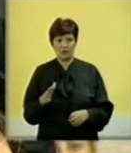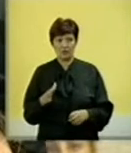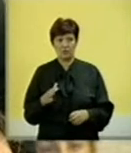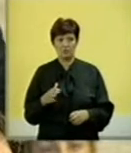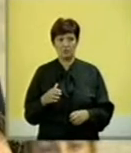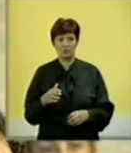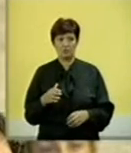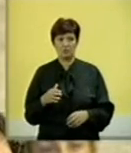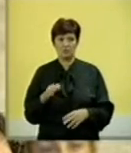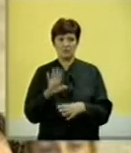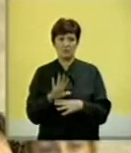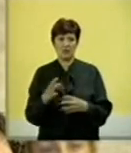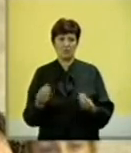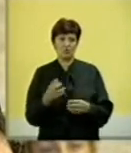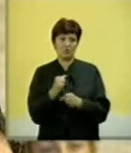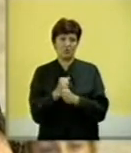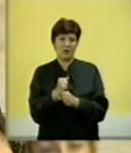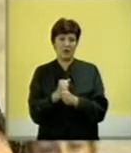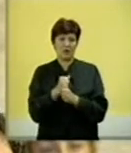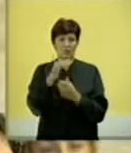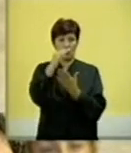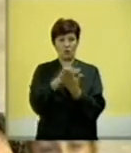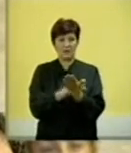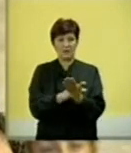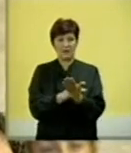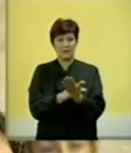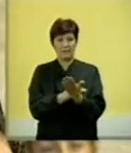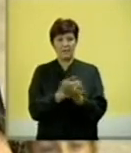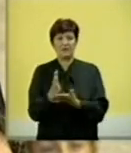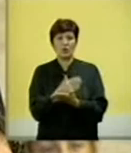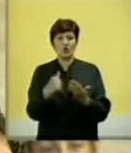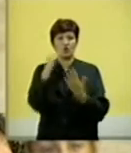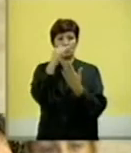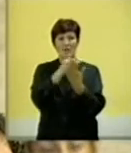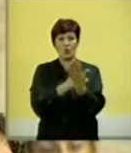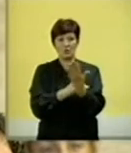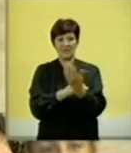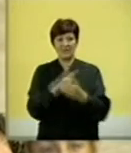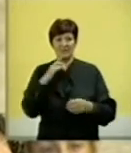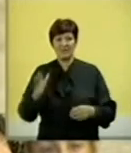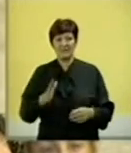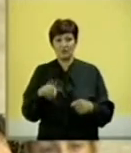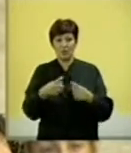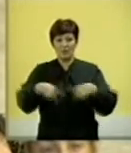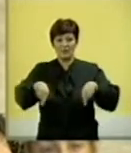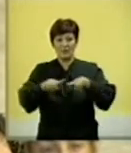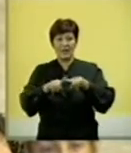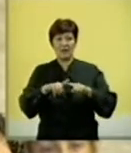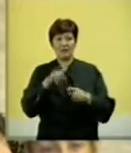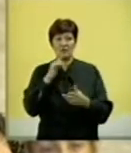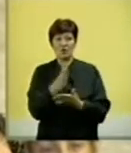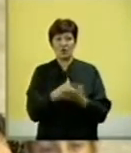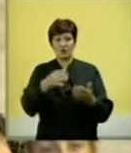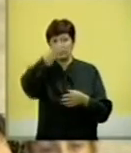primenjivost ustava, ja se samo oču da ih čujem da se zalažu i u tom delu koji se tiče